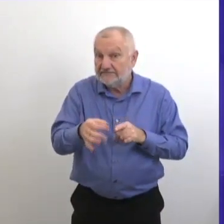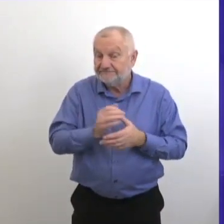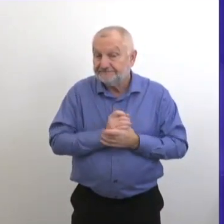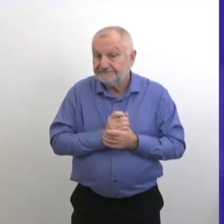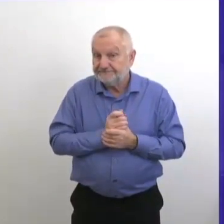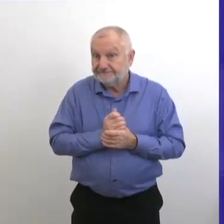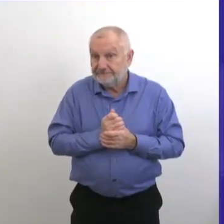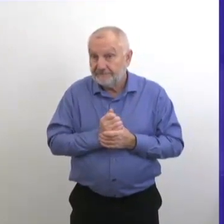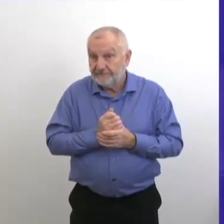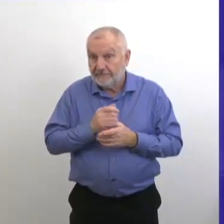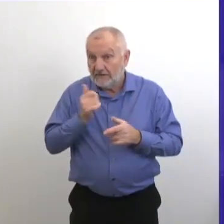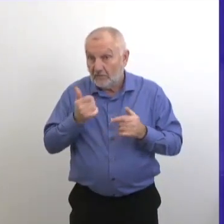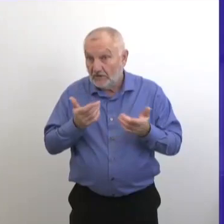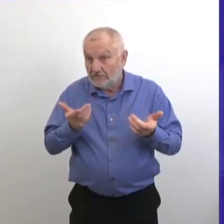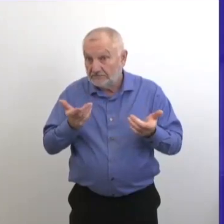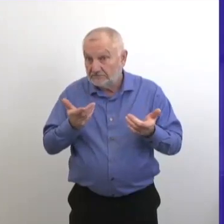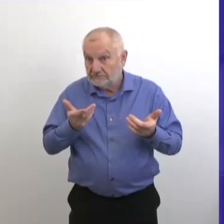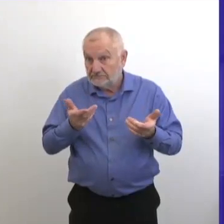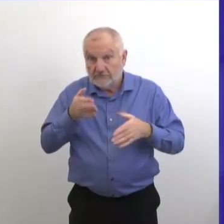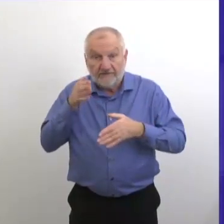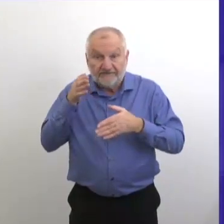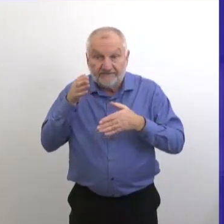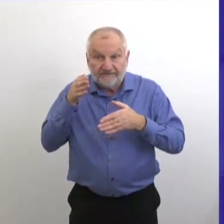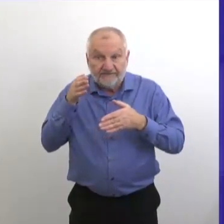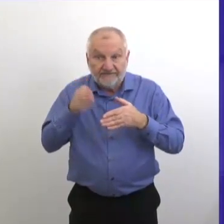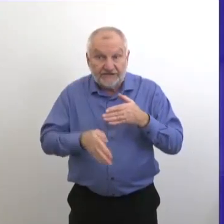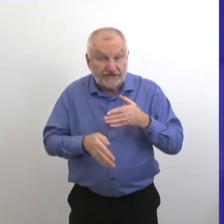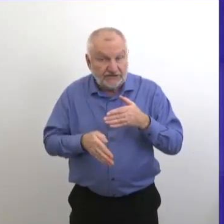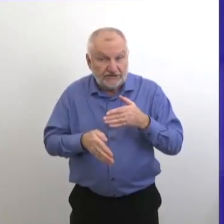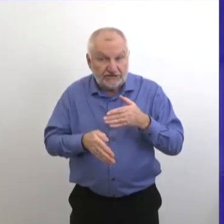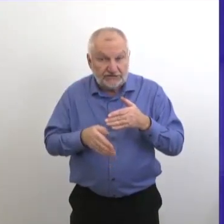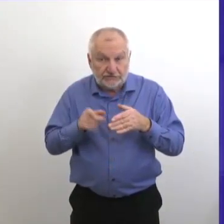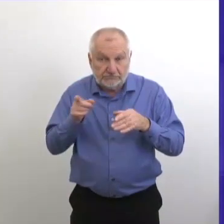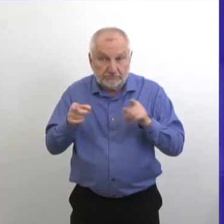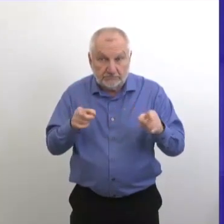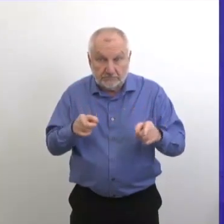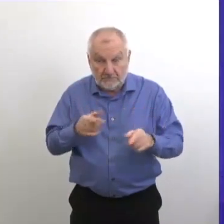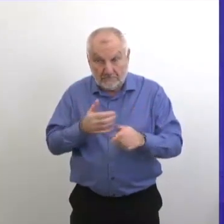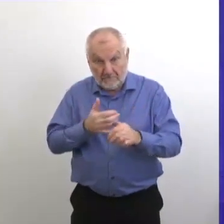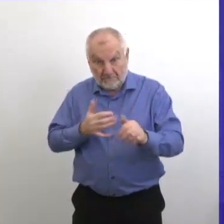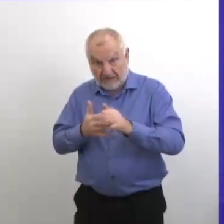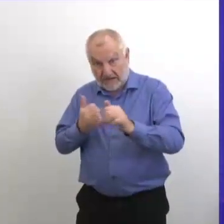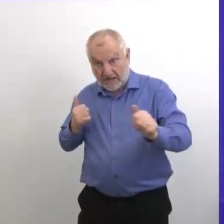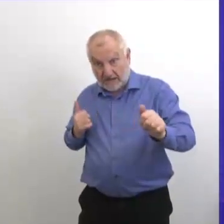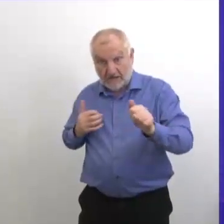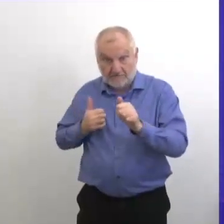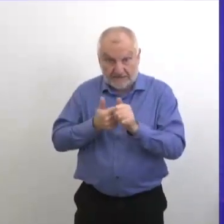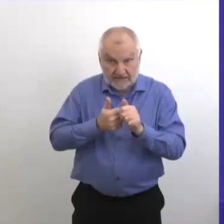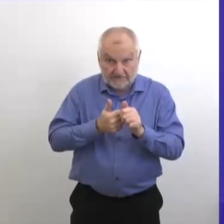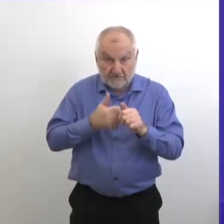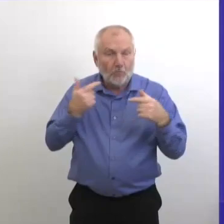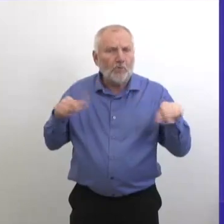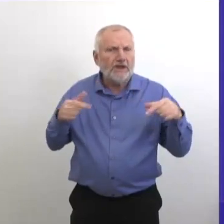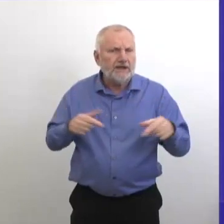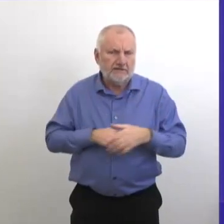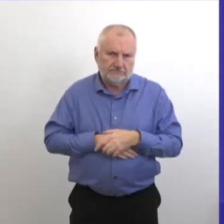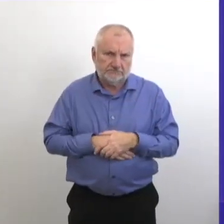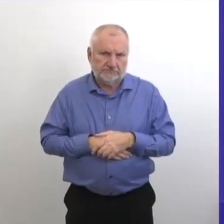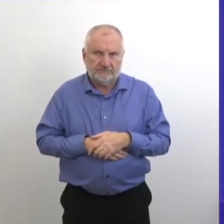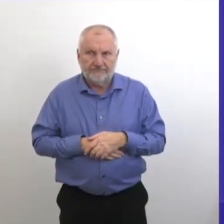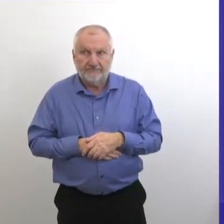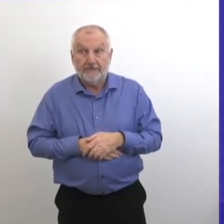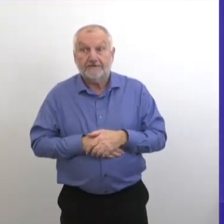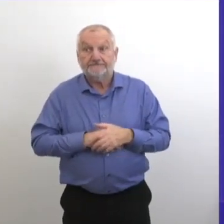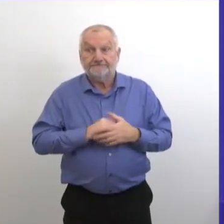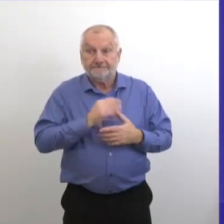trois établissements chirurgicaux à Unipay qui ont reçu un contrat pour essayer de continuer certaines de ces chirurgies. Alors, est-ce que vous pourriez me dire